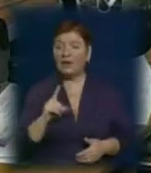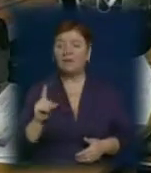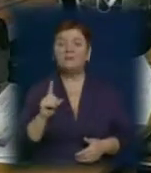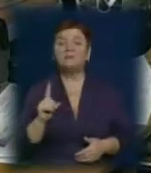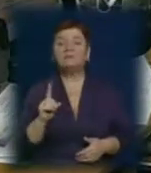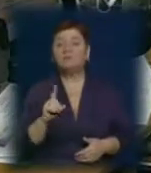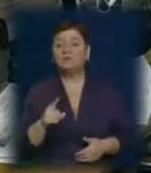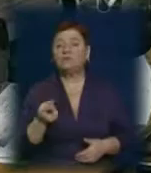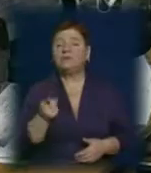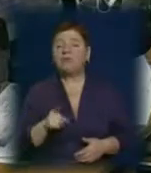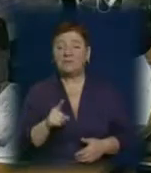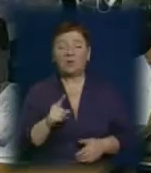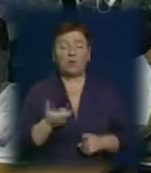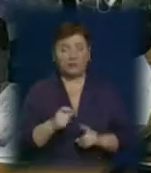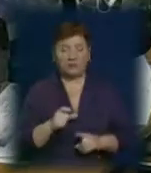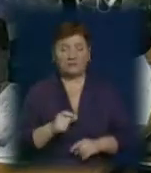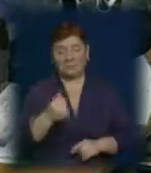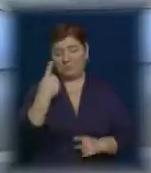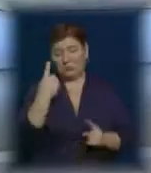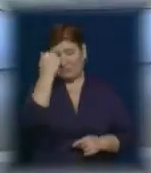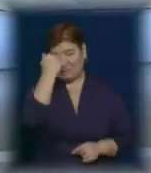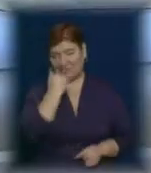Більше дякую тим, хто малися, дуже багато дякую.